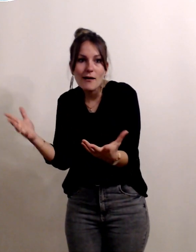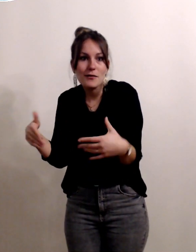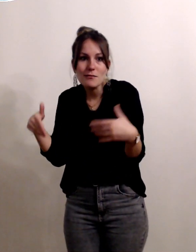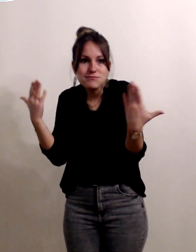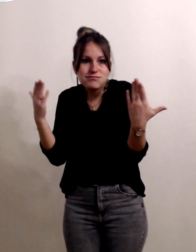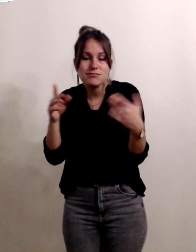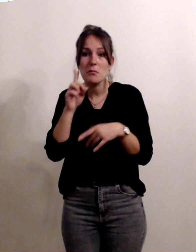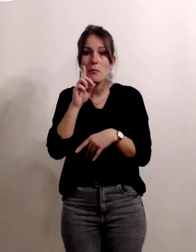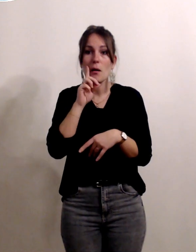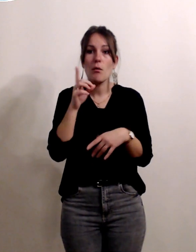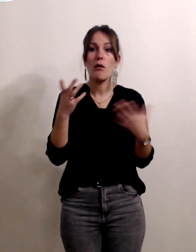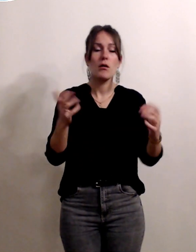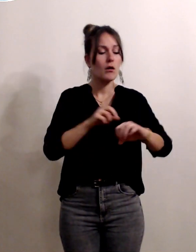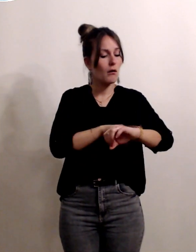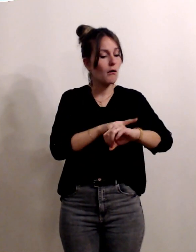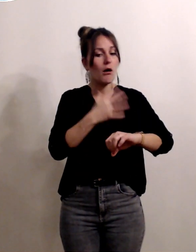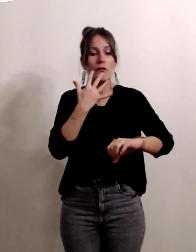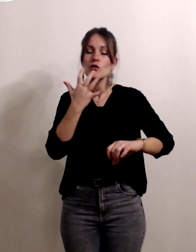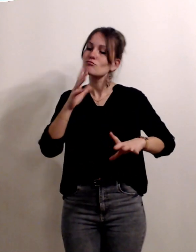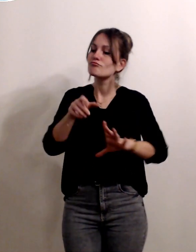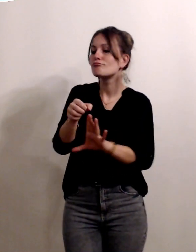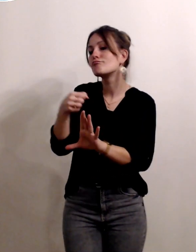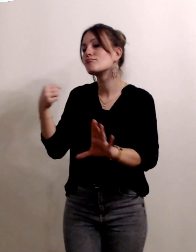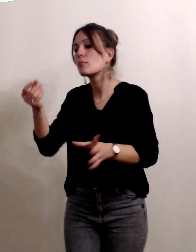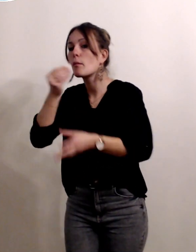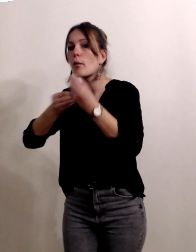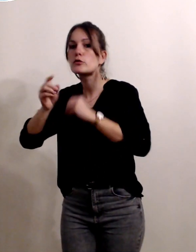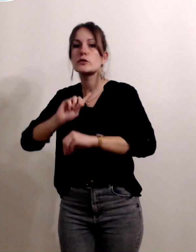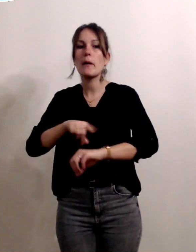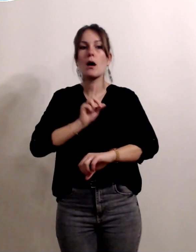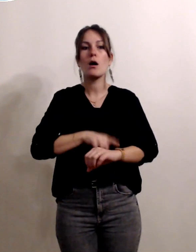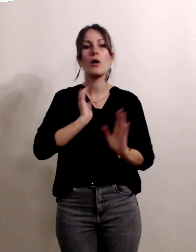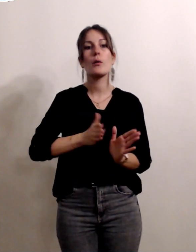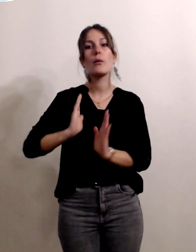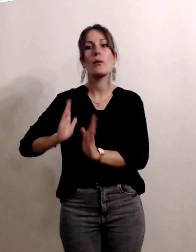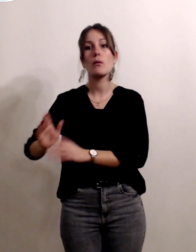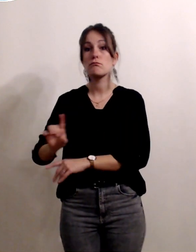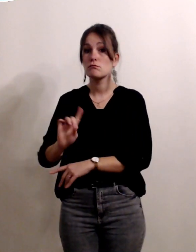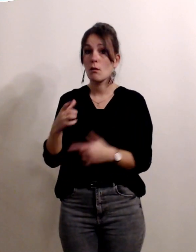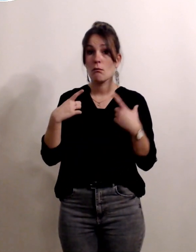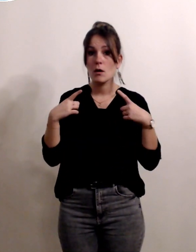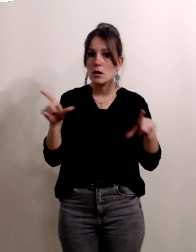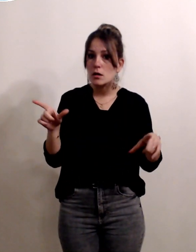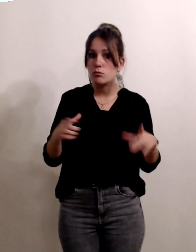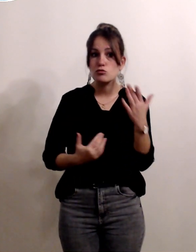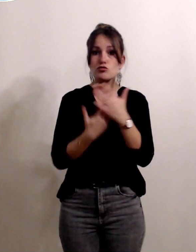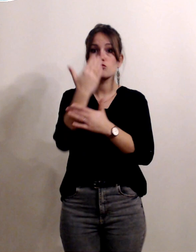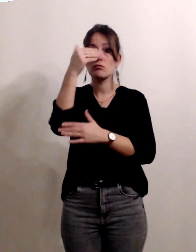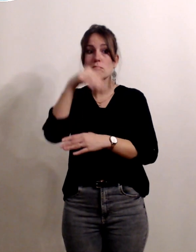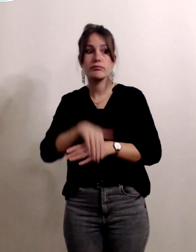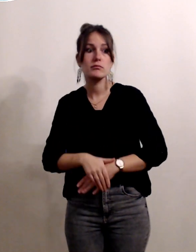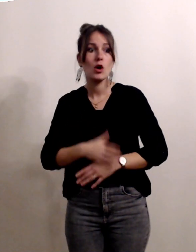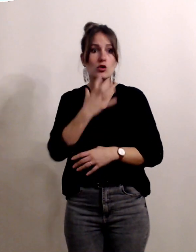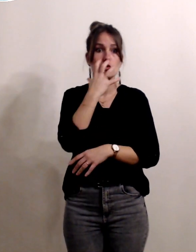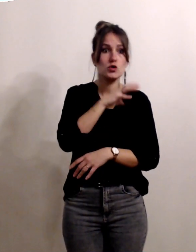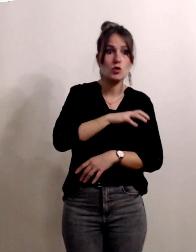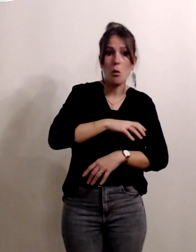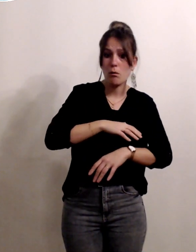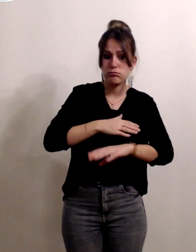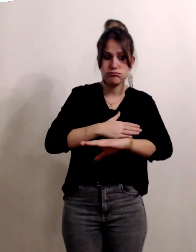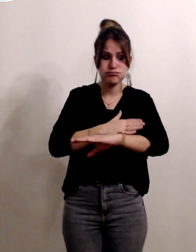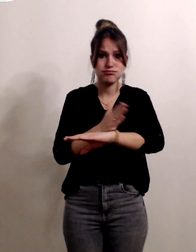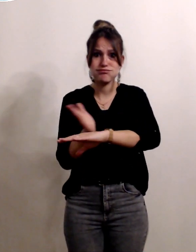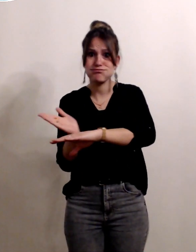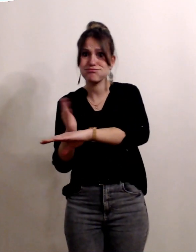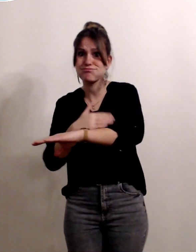où les mamans viennent manger à l'heure souhaitée elles ont la possibilité d'accéder à leur repas chaud à toute heure